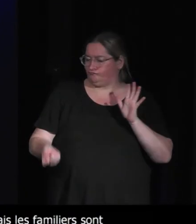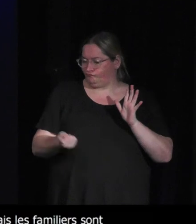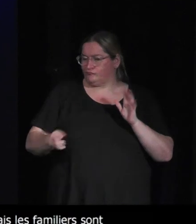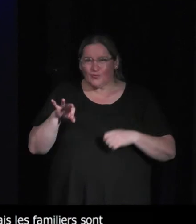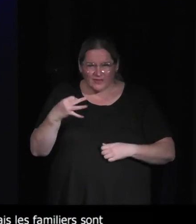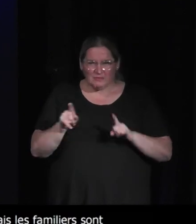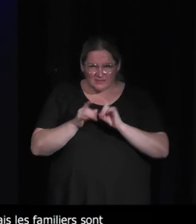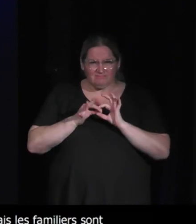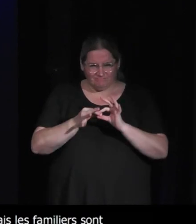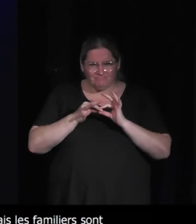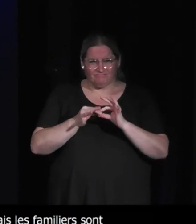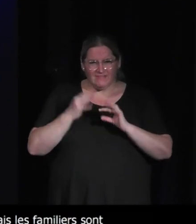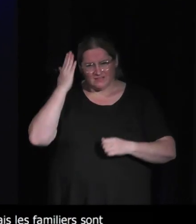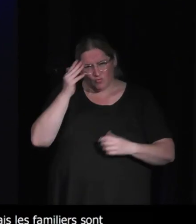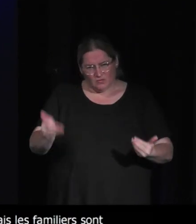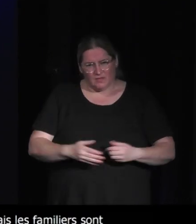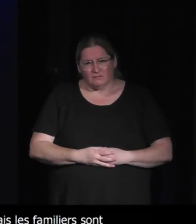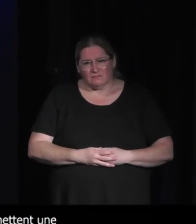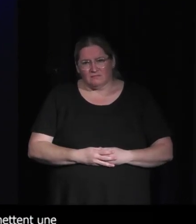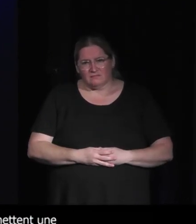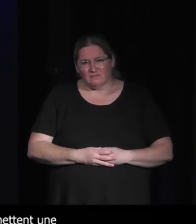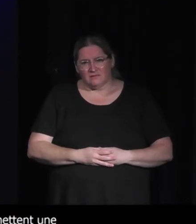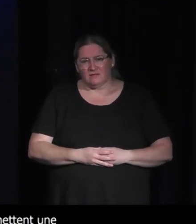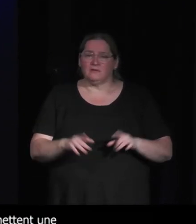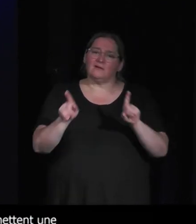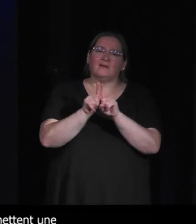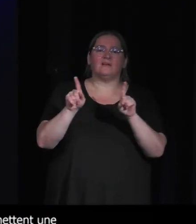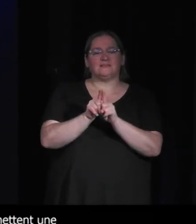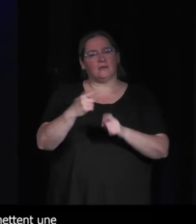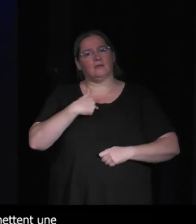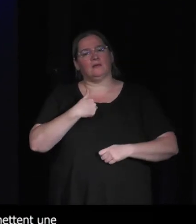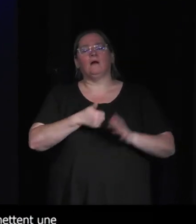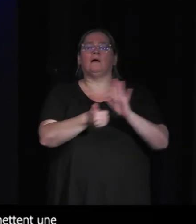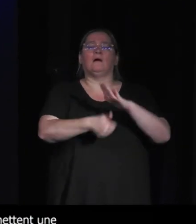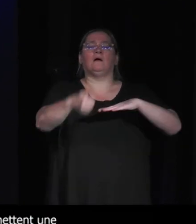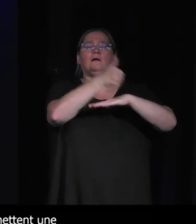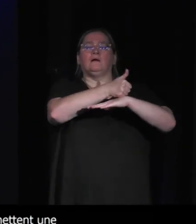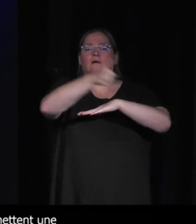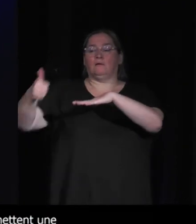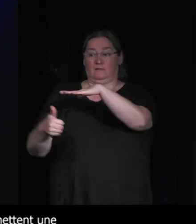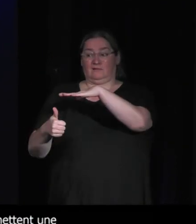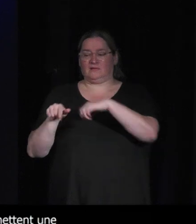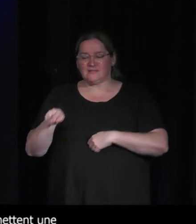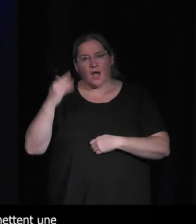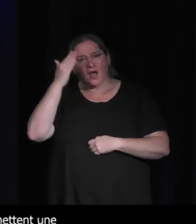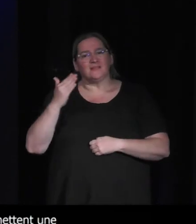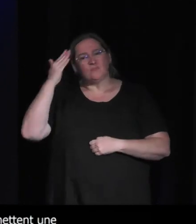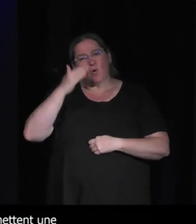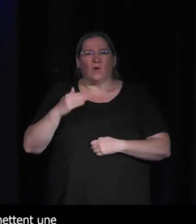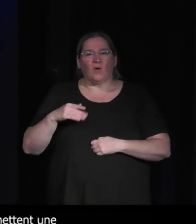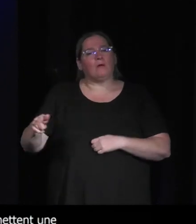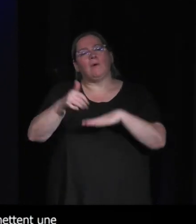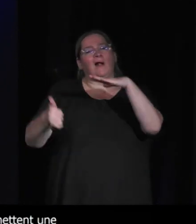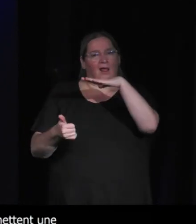familiarité des animaux side characters qui vont quand même être très importants auxquels on s'attache et s'il leur arrive des malheurs